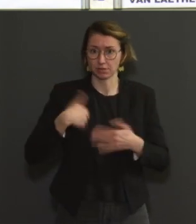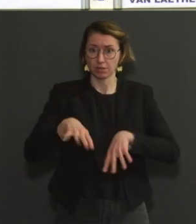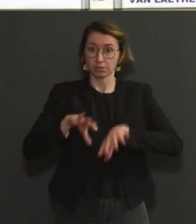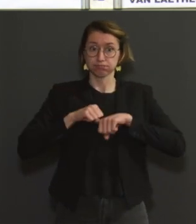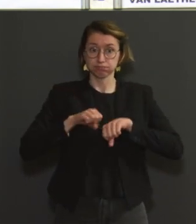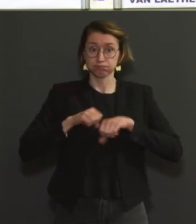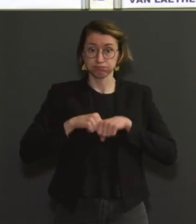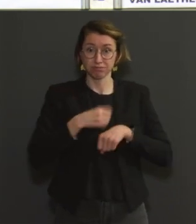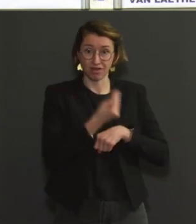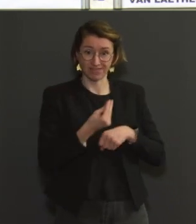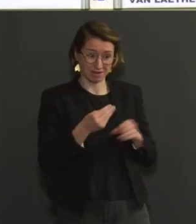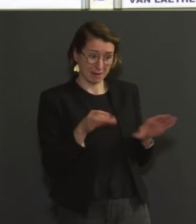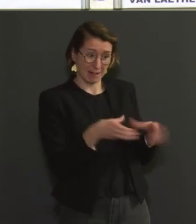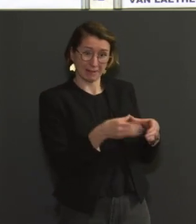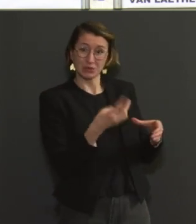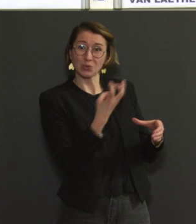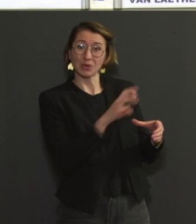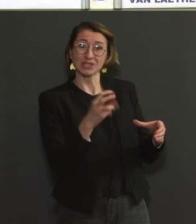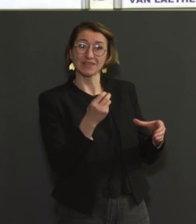du total des cas.